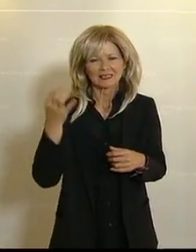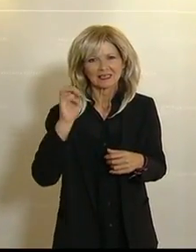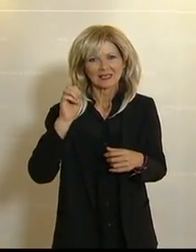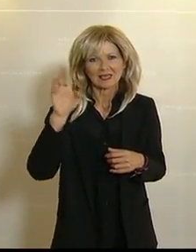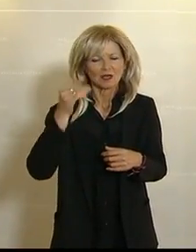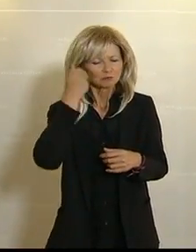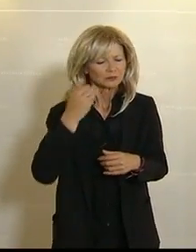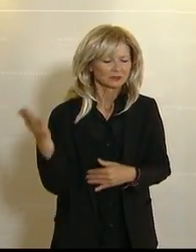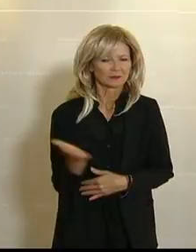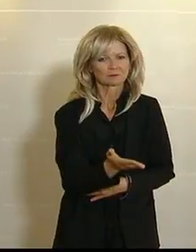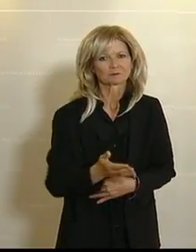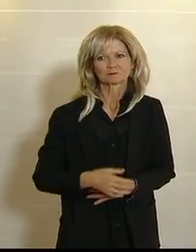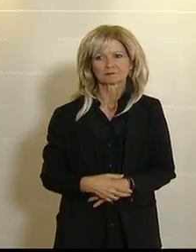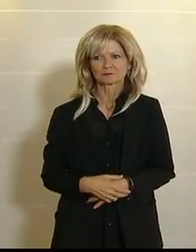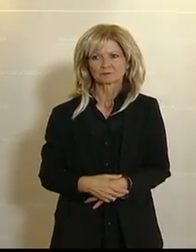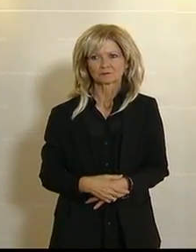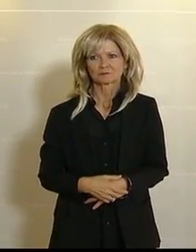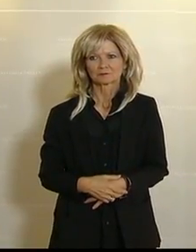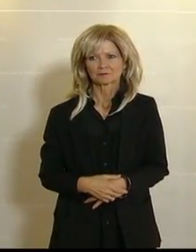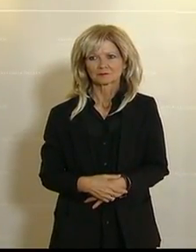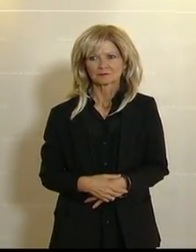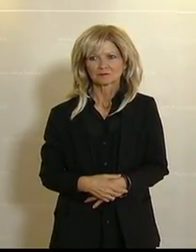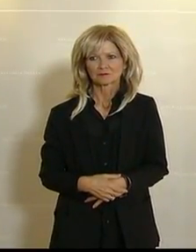140.526 Personen unterstützt worden ist.